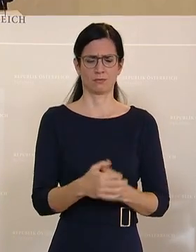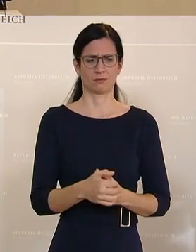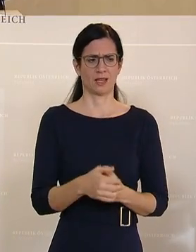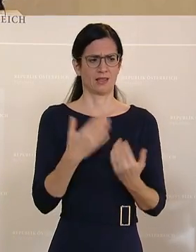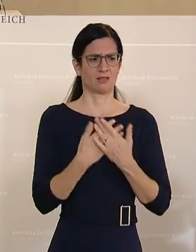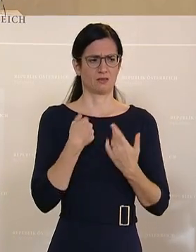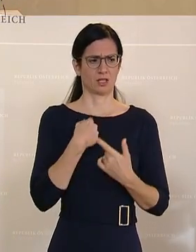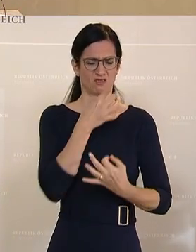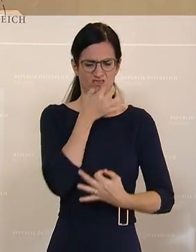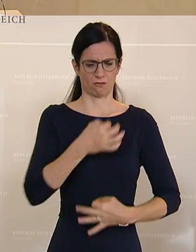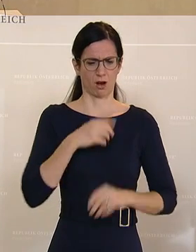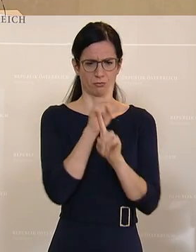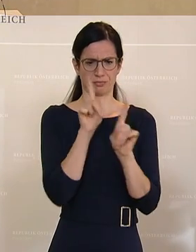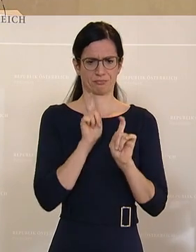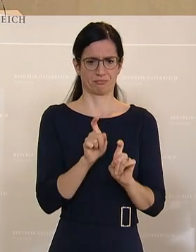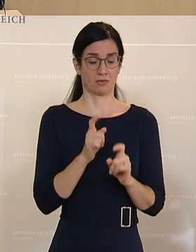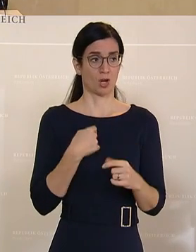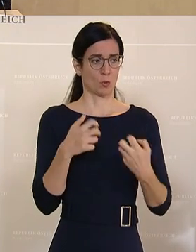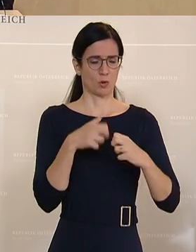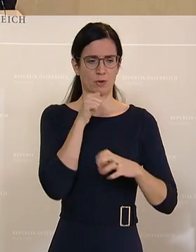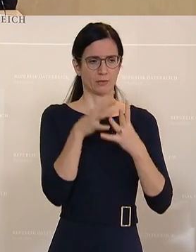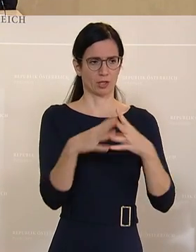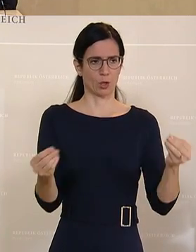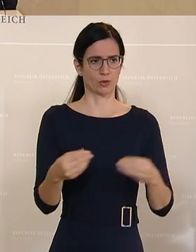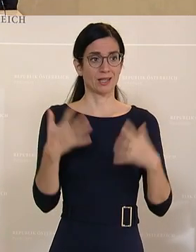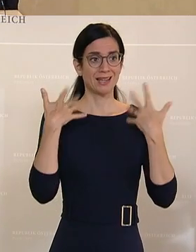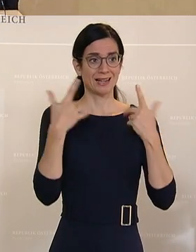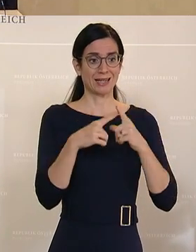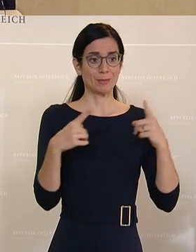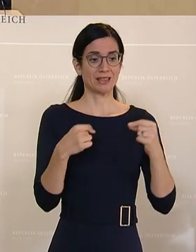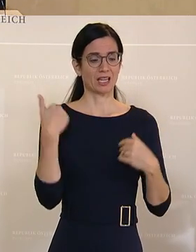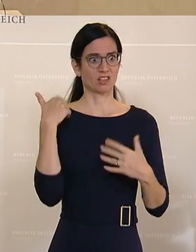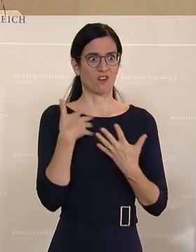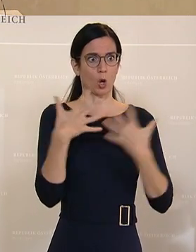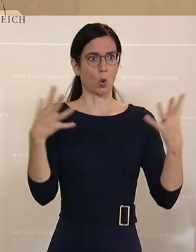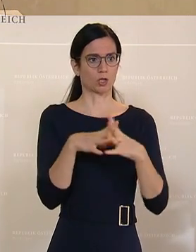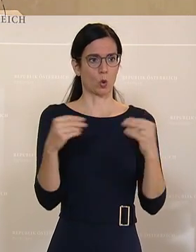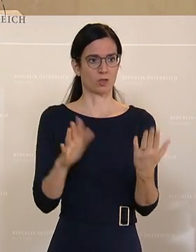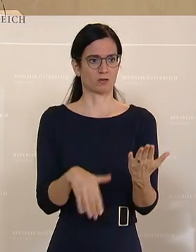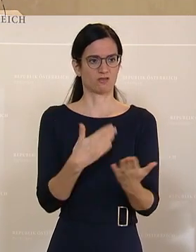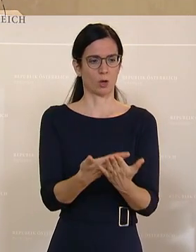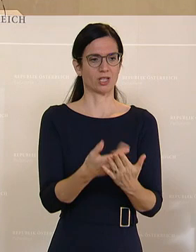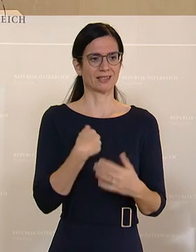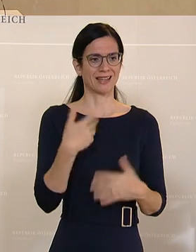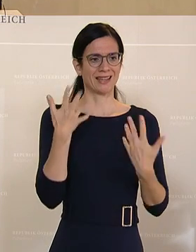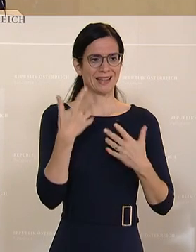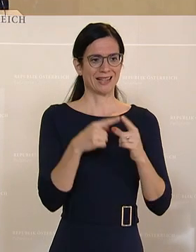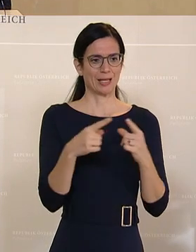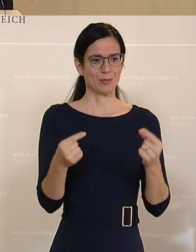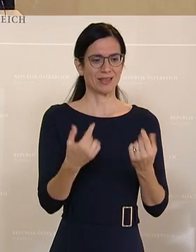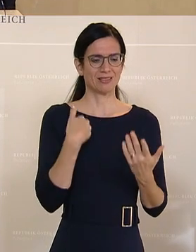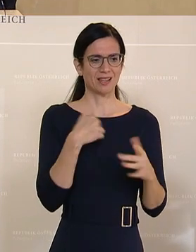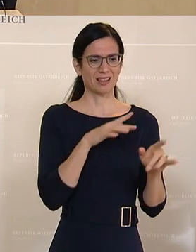wie Sie das sehen, aber ich glaube, das ist nicht gelöst. Das Klimaticket haben Sie noch als große Lösung angepriesen. Das Klimaticket ist vielleicht interessant für den